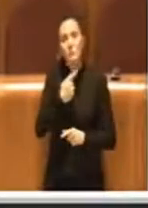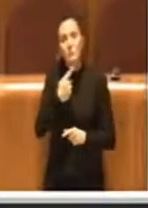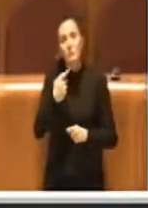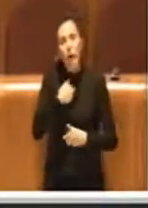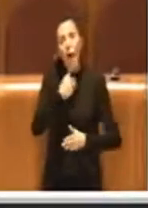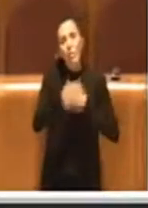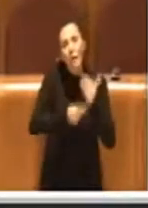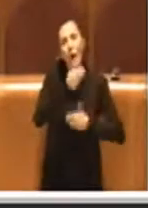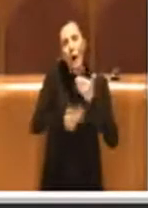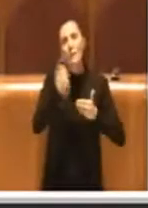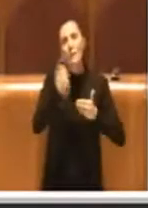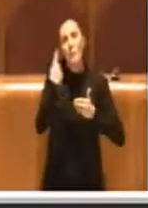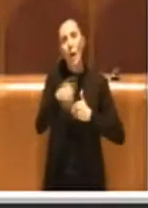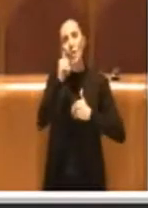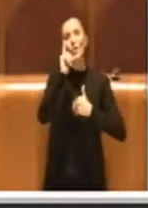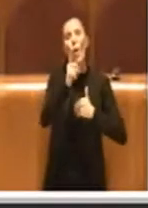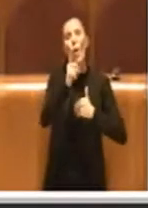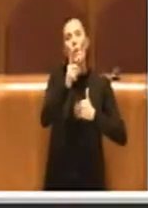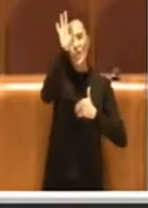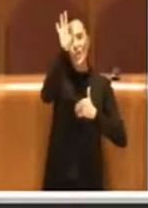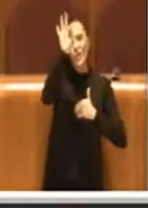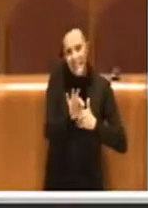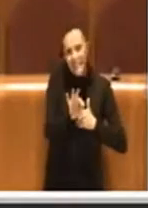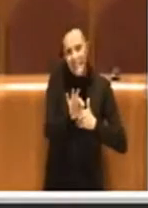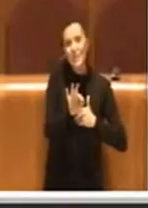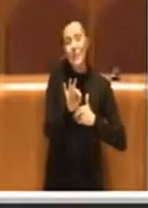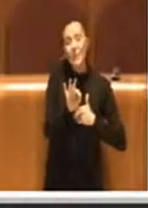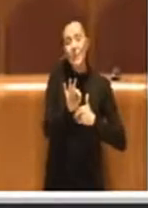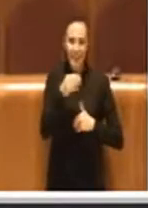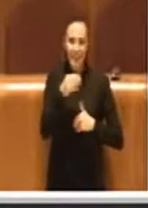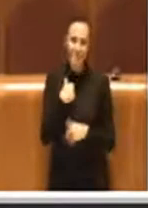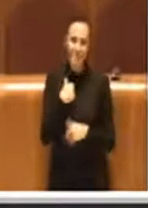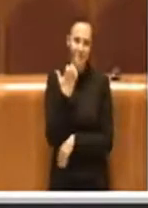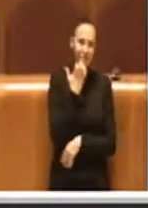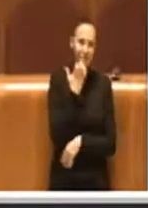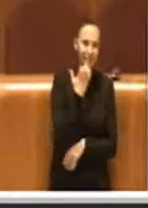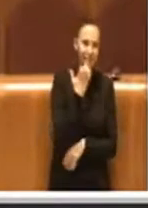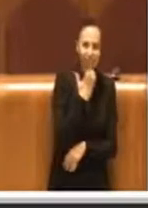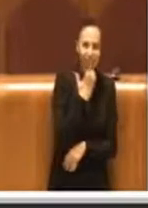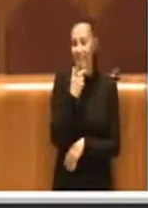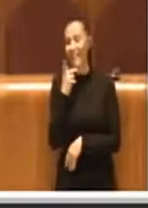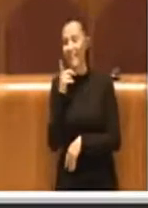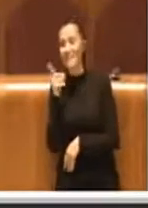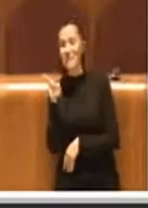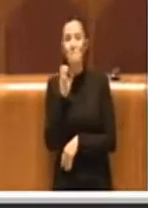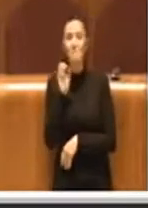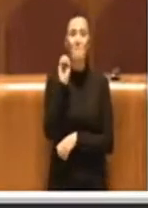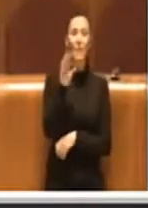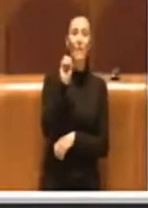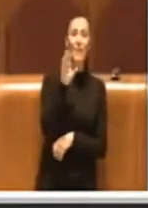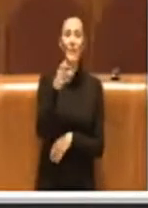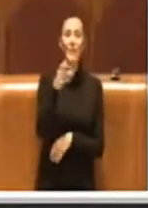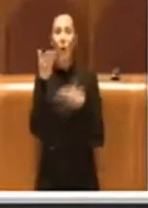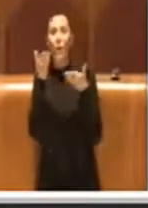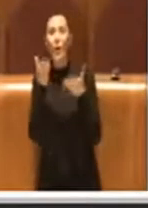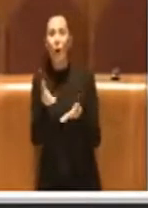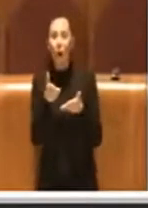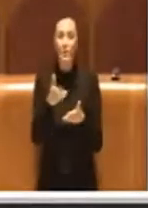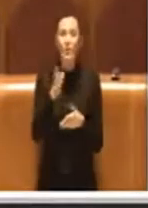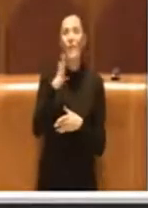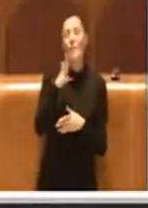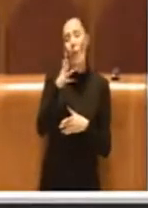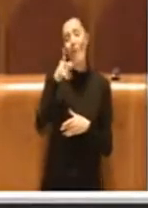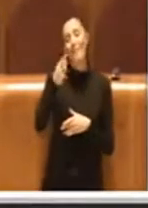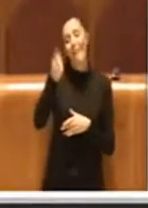quindi fa molto sorridere questa posizione da parte dei professori di oggi che forse ieri avevano bisogno di ripetizioni.